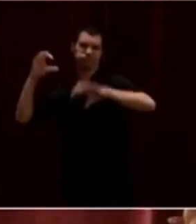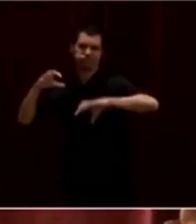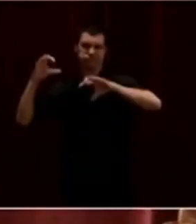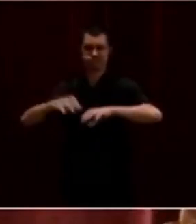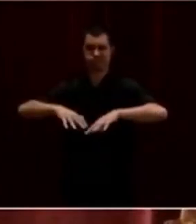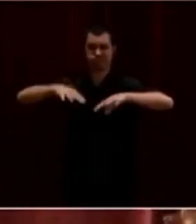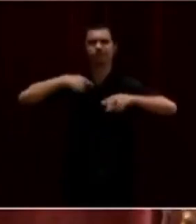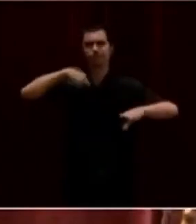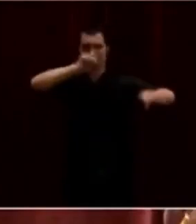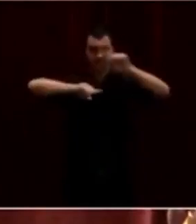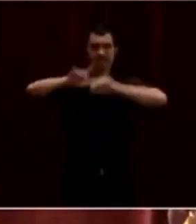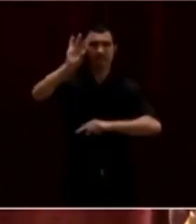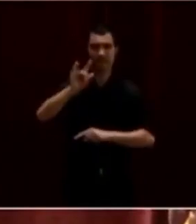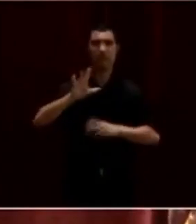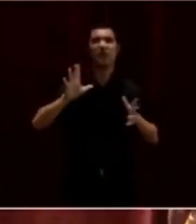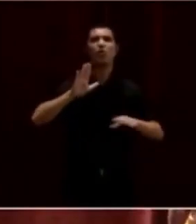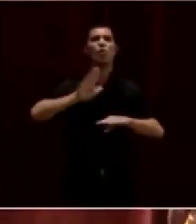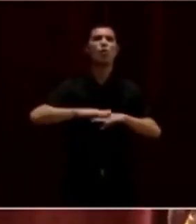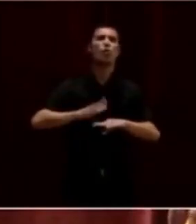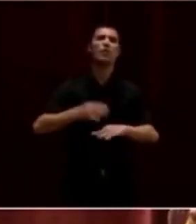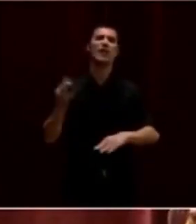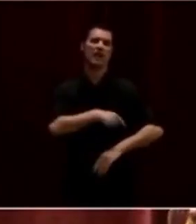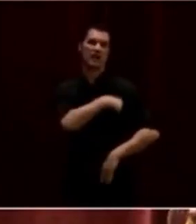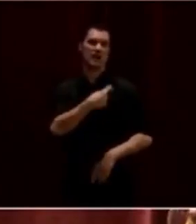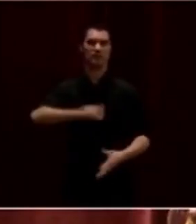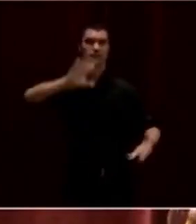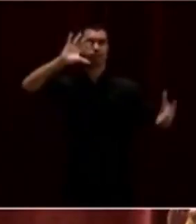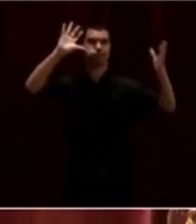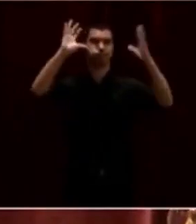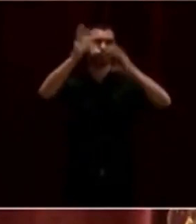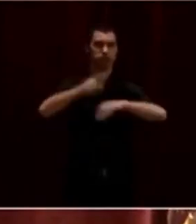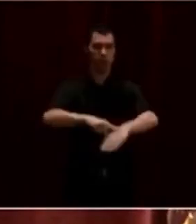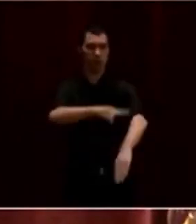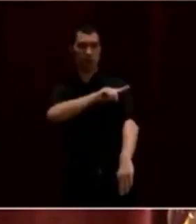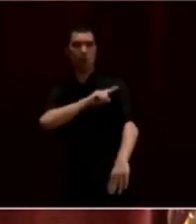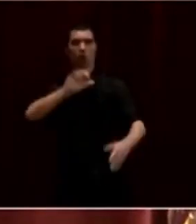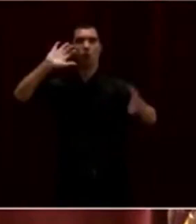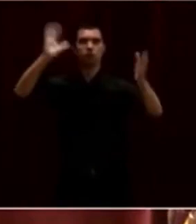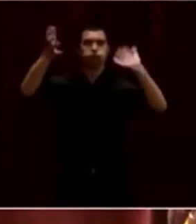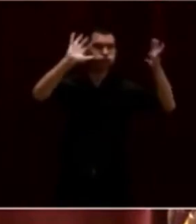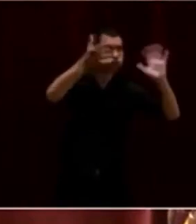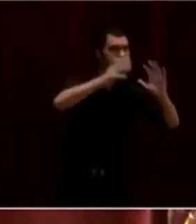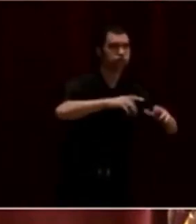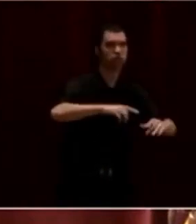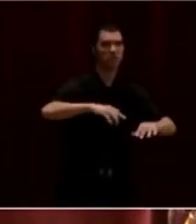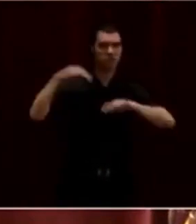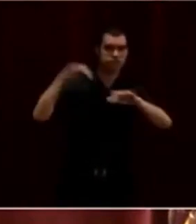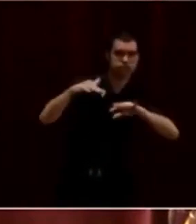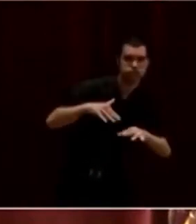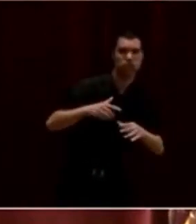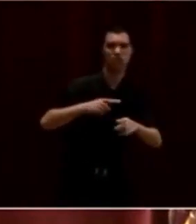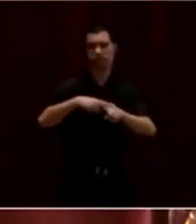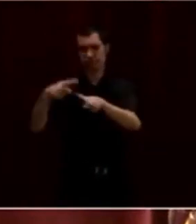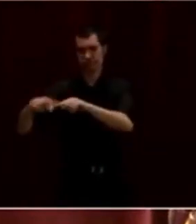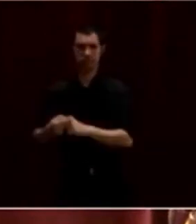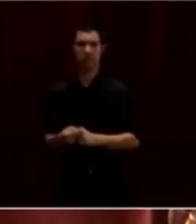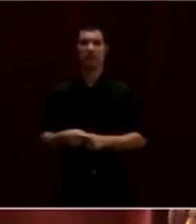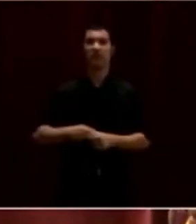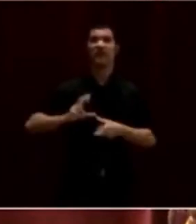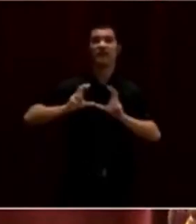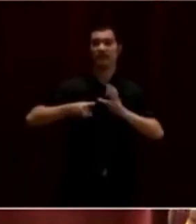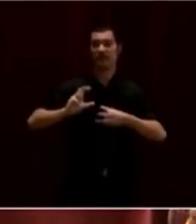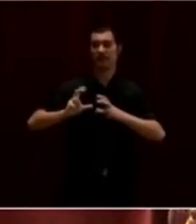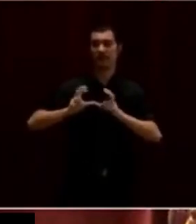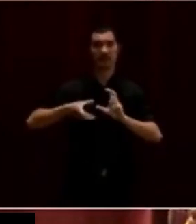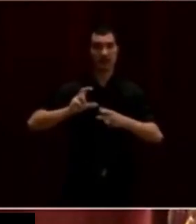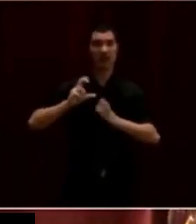El que pensem és que el canvi climàtic és el que està produint aquests fenòmens extrems meteorològics. A Ferreries, bàsicament, l'afectació es va